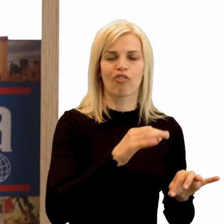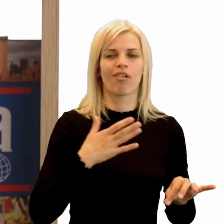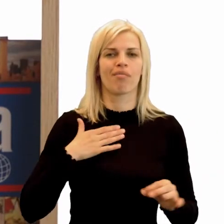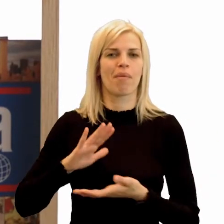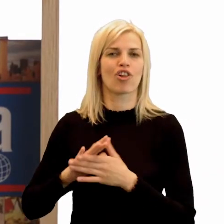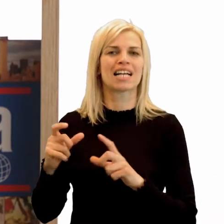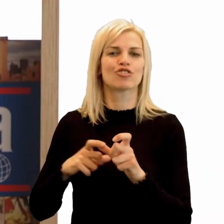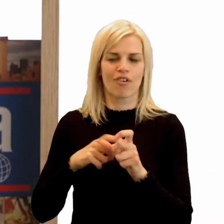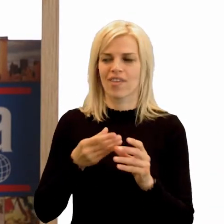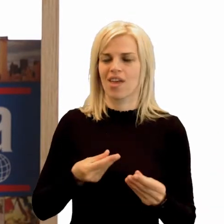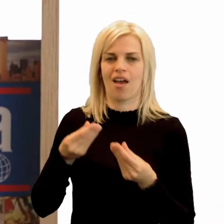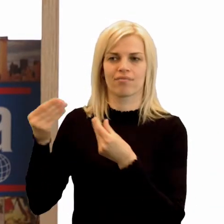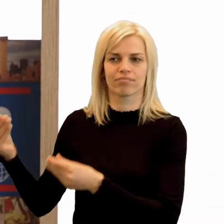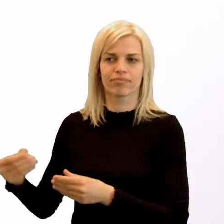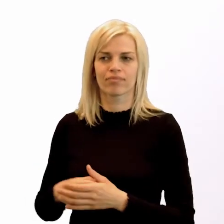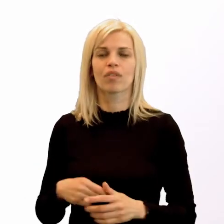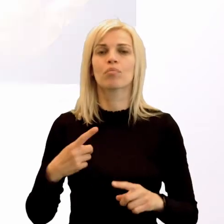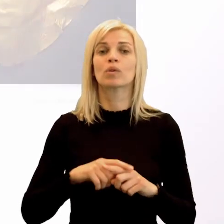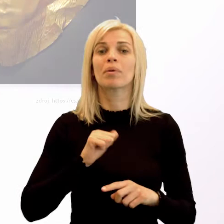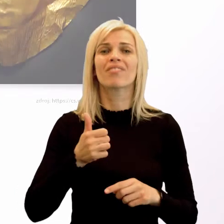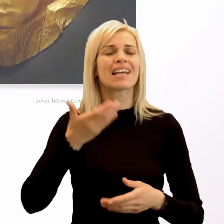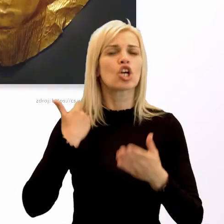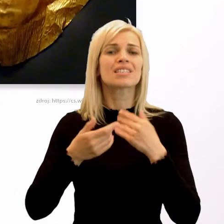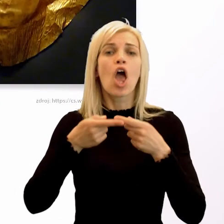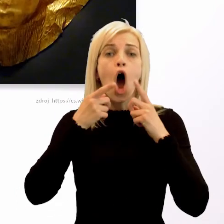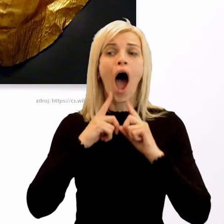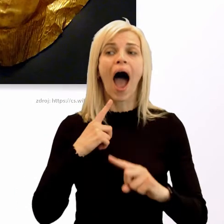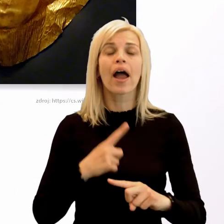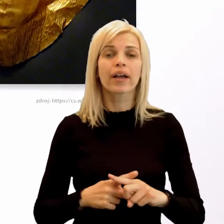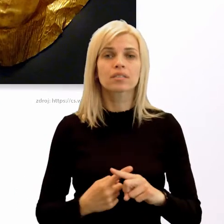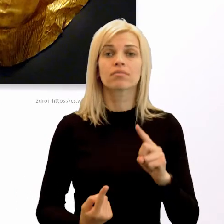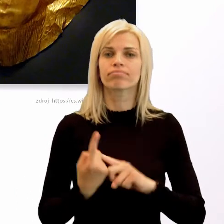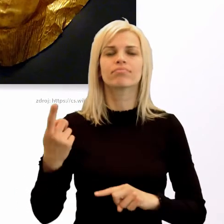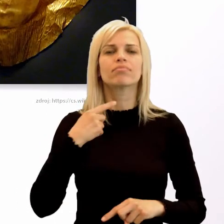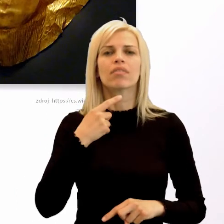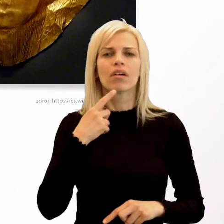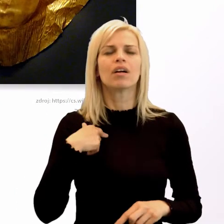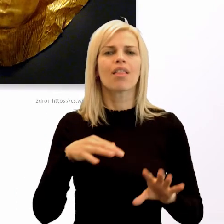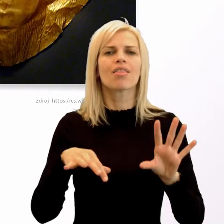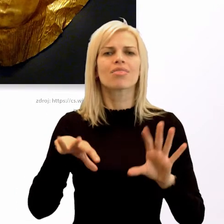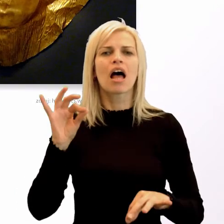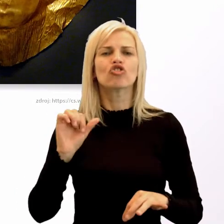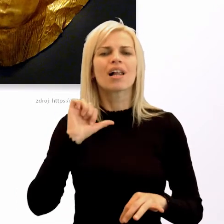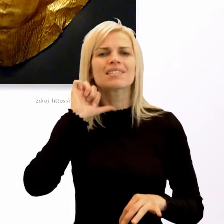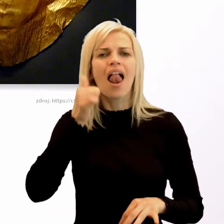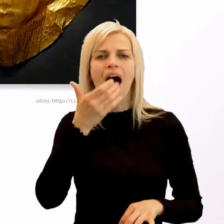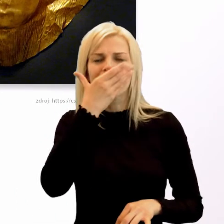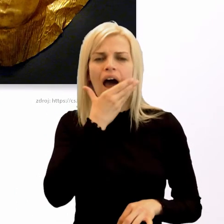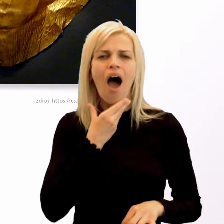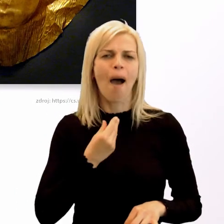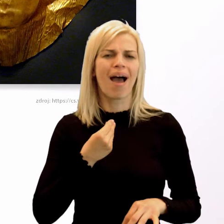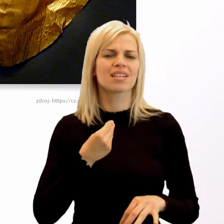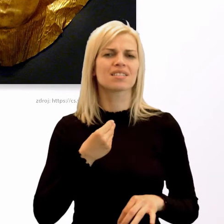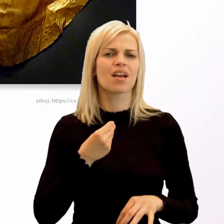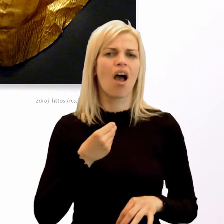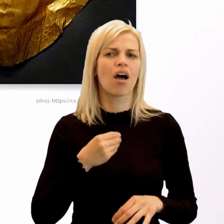prvý historický hoax, keď tvrdil, že našiel zlatú posmrtnú masku kráľa Agamemnona. Historici zakrátko dokázali, že